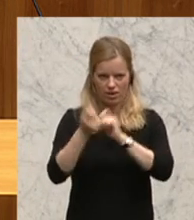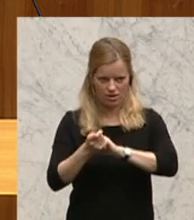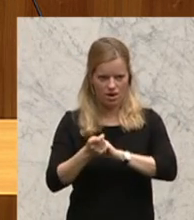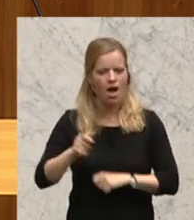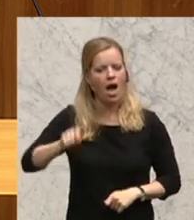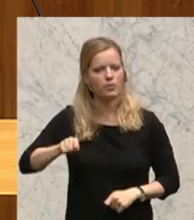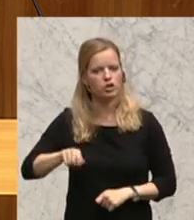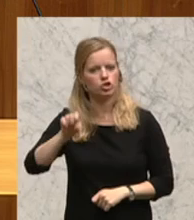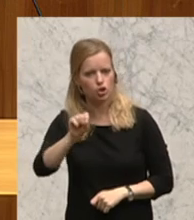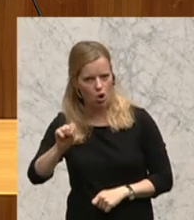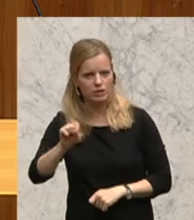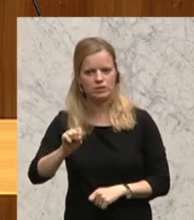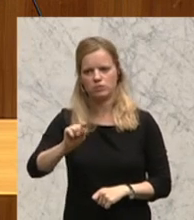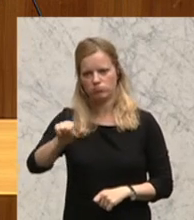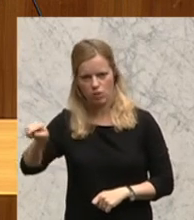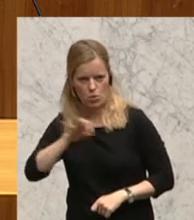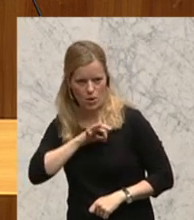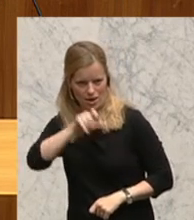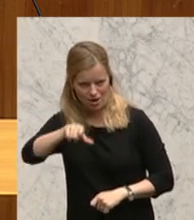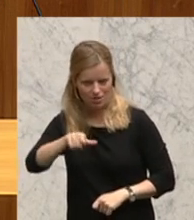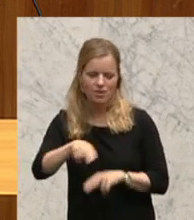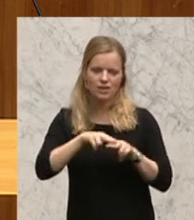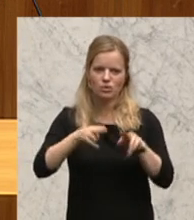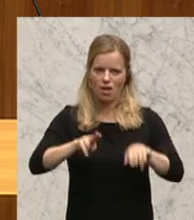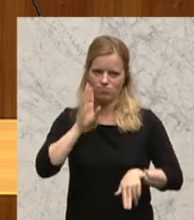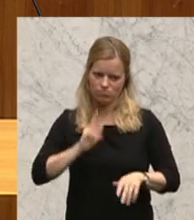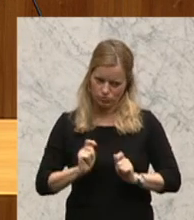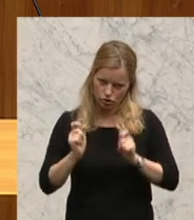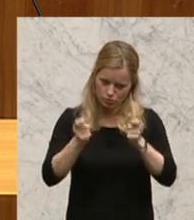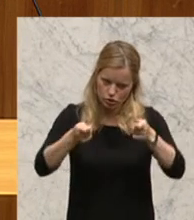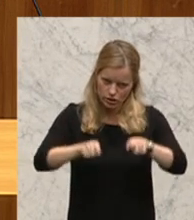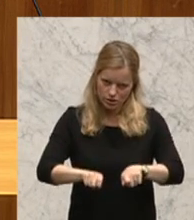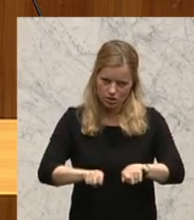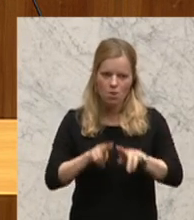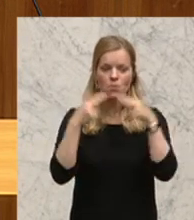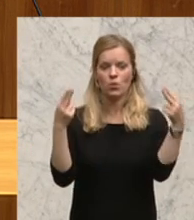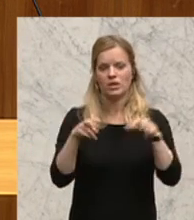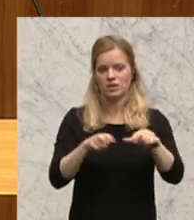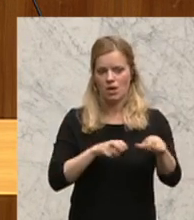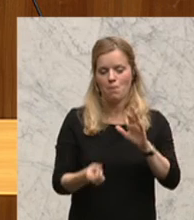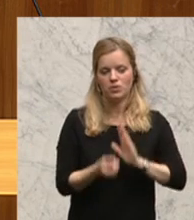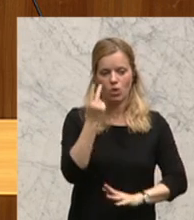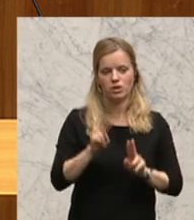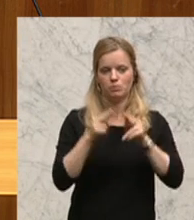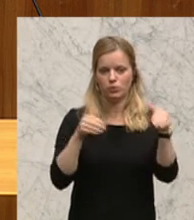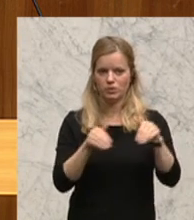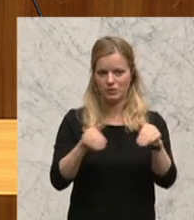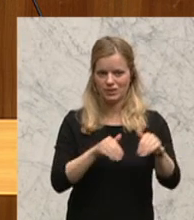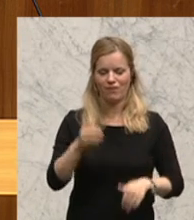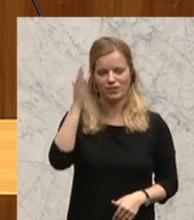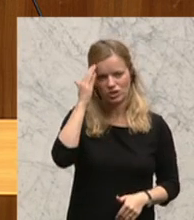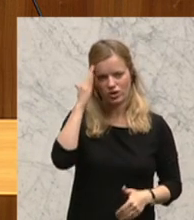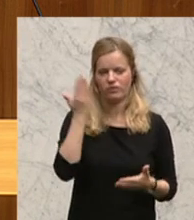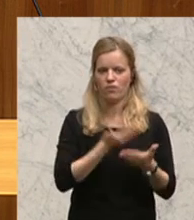-Kolleginnen und Kollegen. Der Nationalrat wolle beschließen, die Bundesregierung und insbesondere der Bundesminister für Wissenschaft, Forschung und Wirtschaft